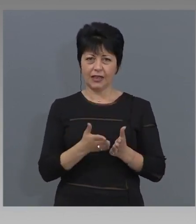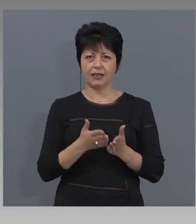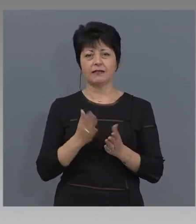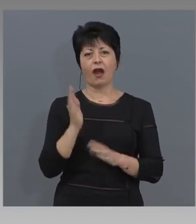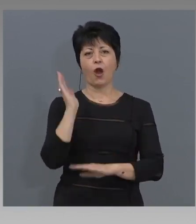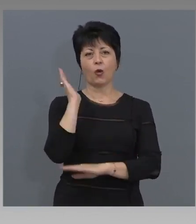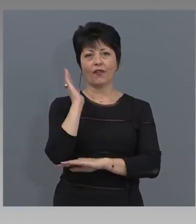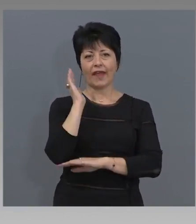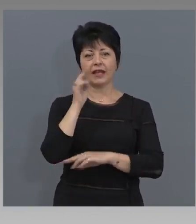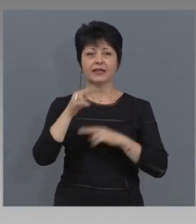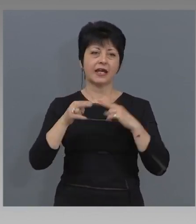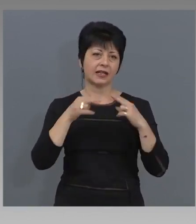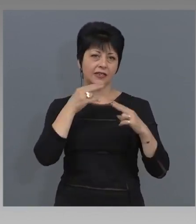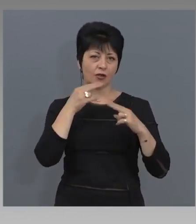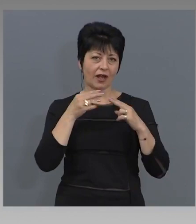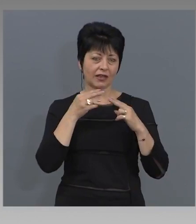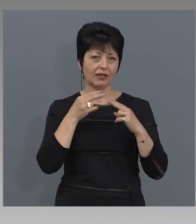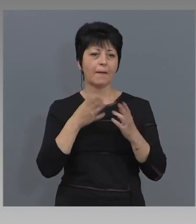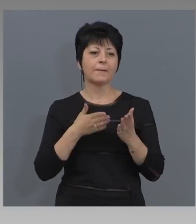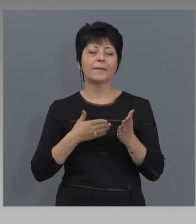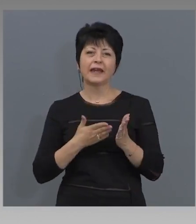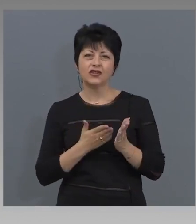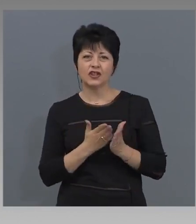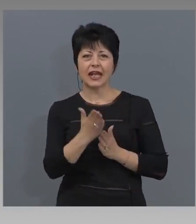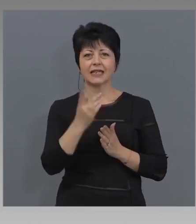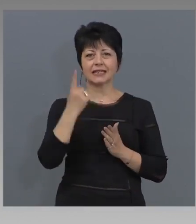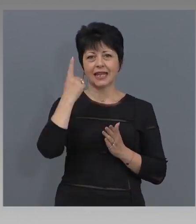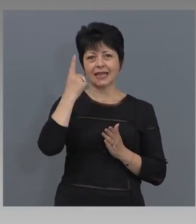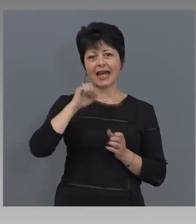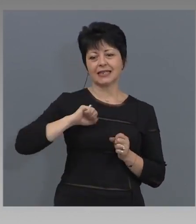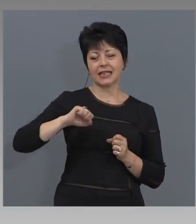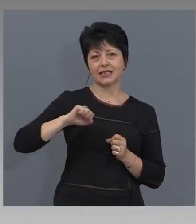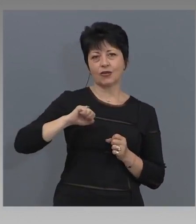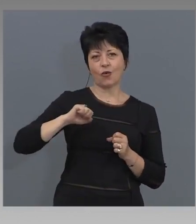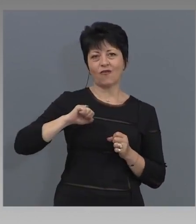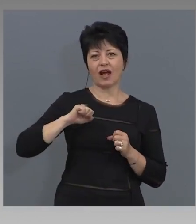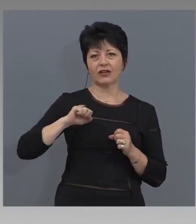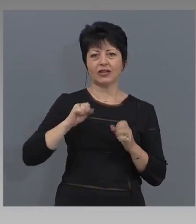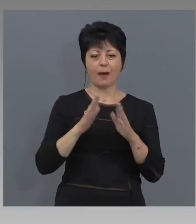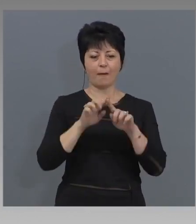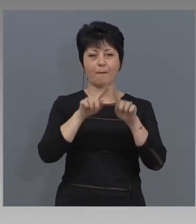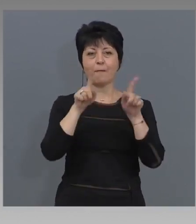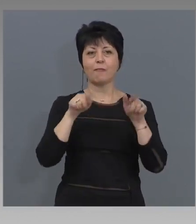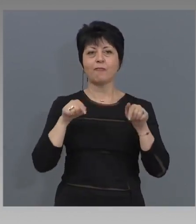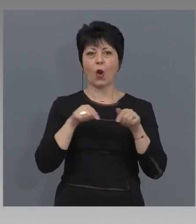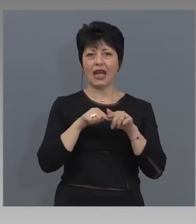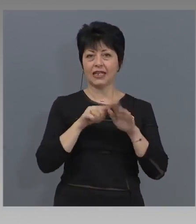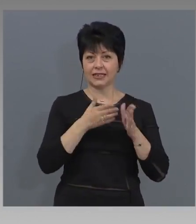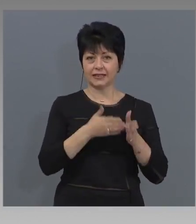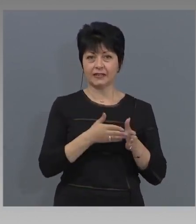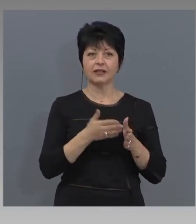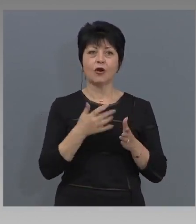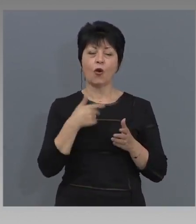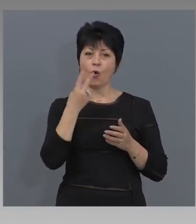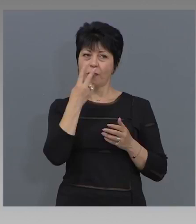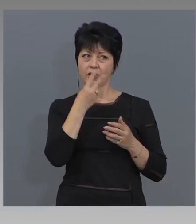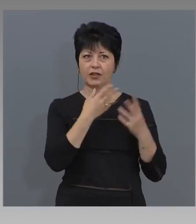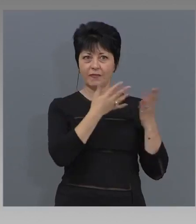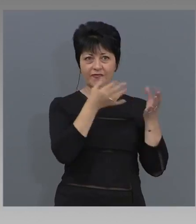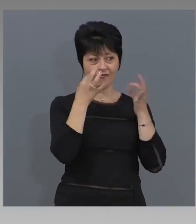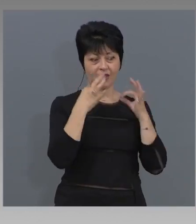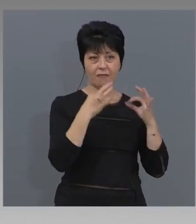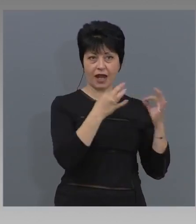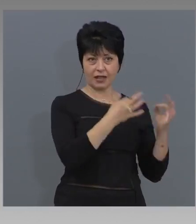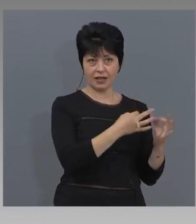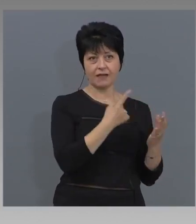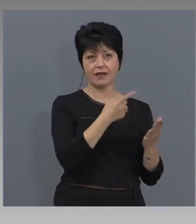тежести за тях. През една застрахователна полица, която е изключително атрактивна. Обръщам внимание и всички други да я видят. Тя е предложена вече